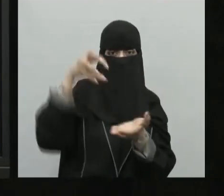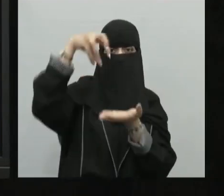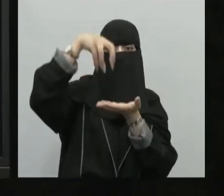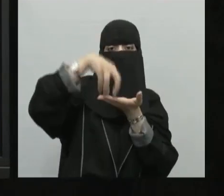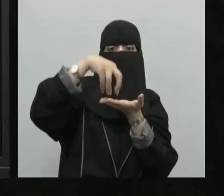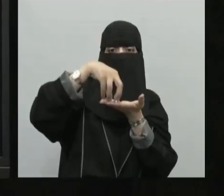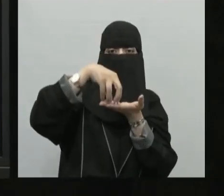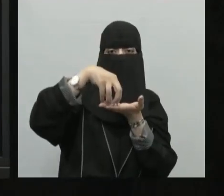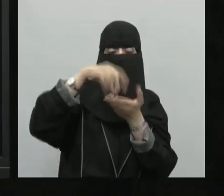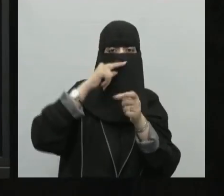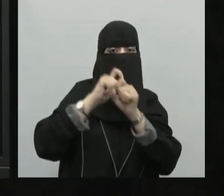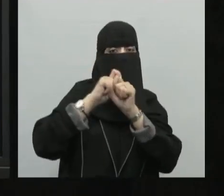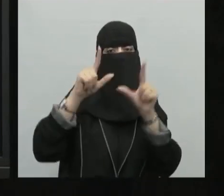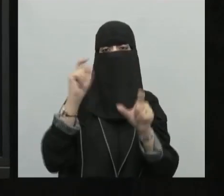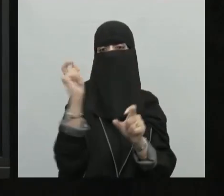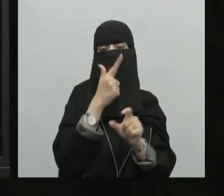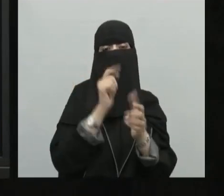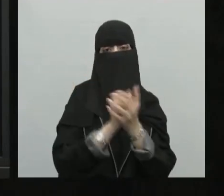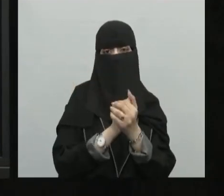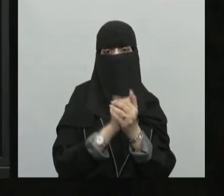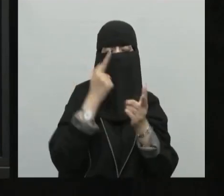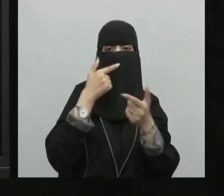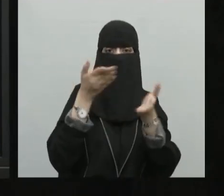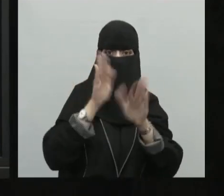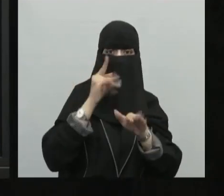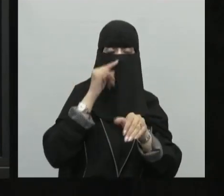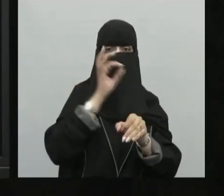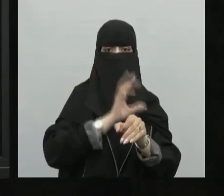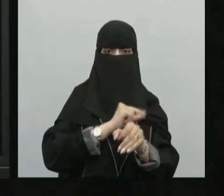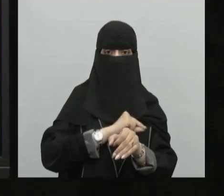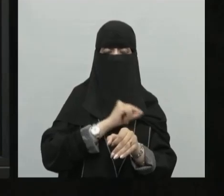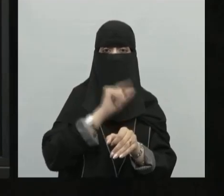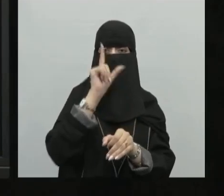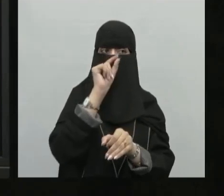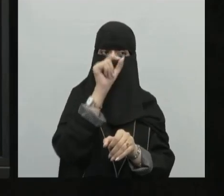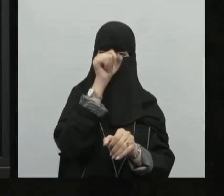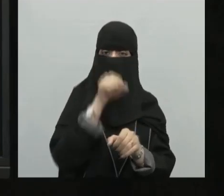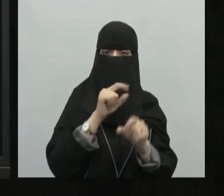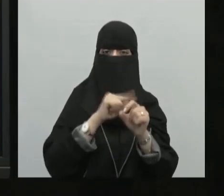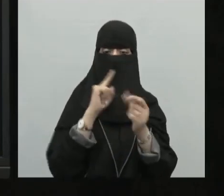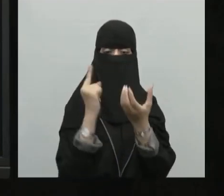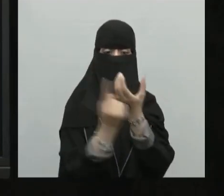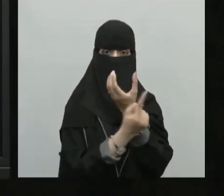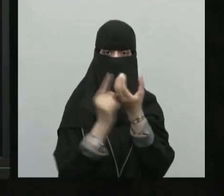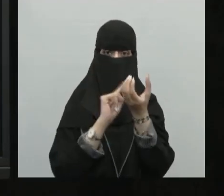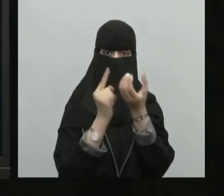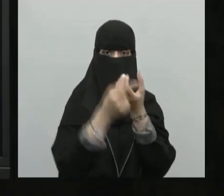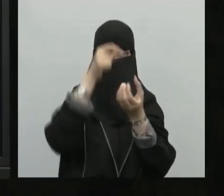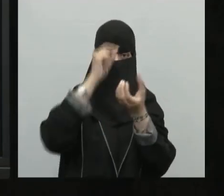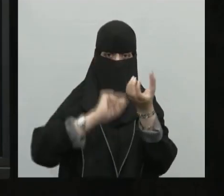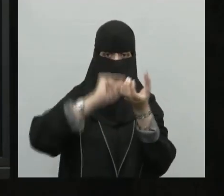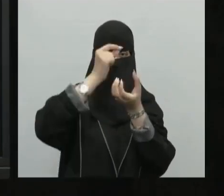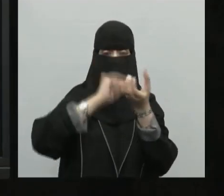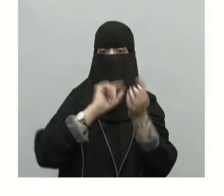المواقع ولكن هناك ميزة وفائدة تميز دوائر العرض عن خطوط الطول ما